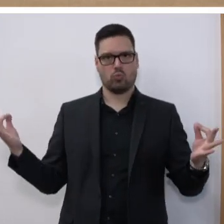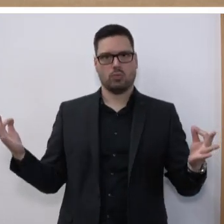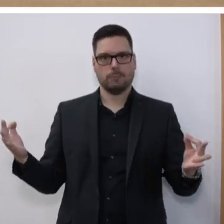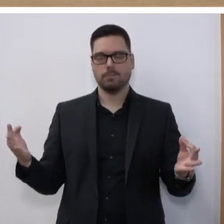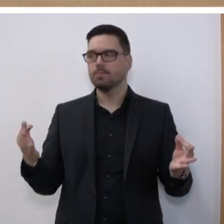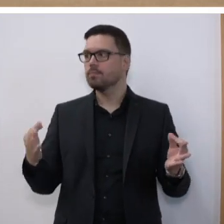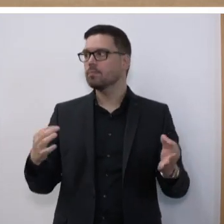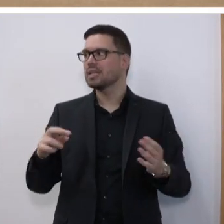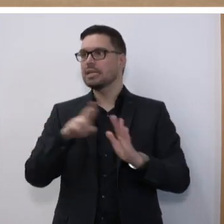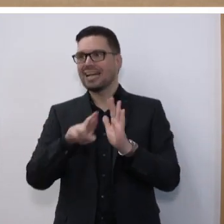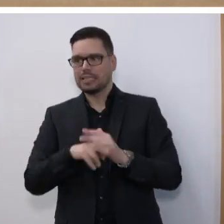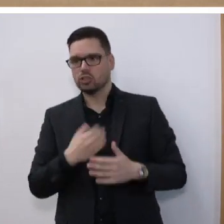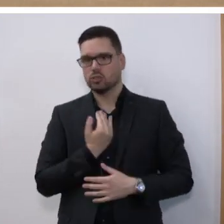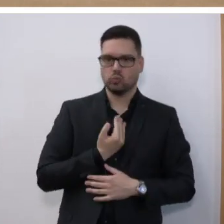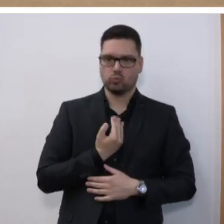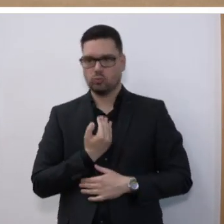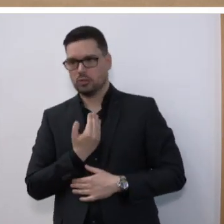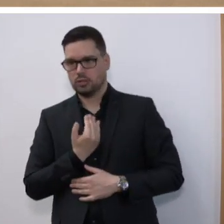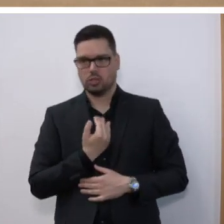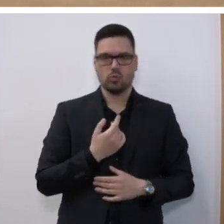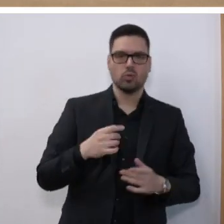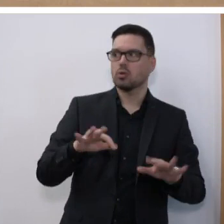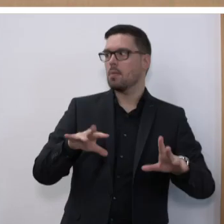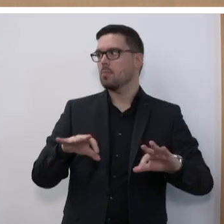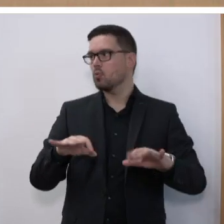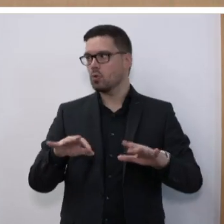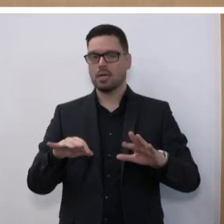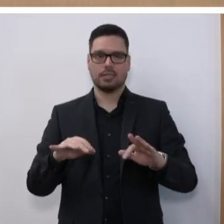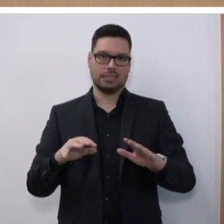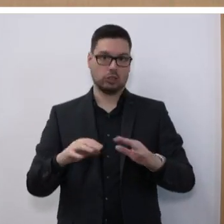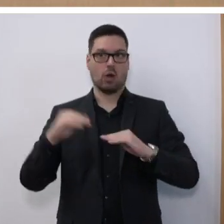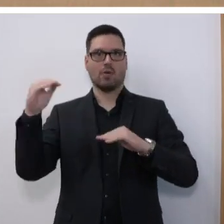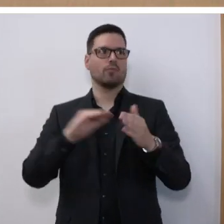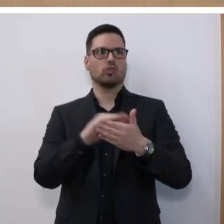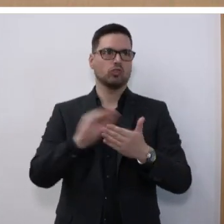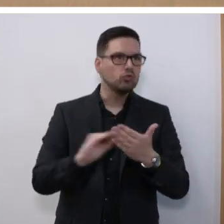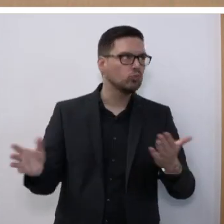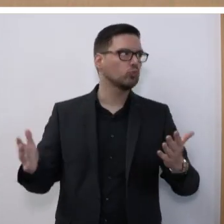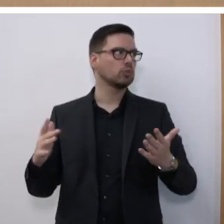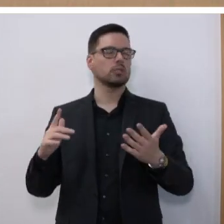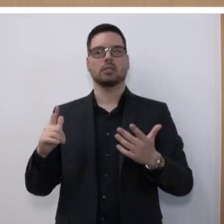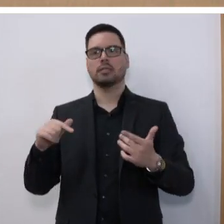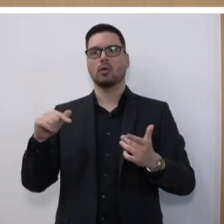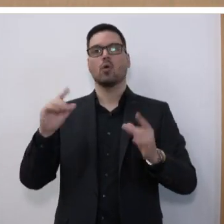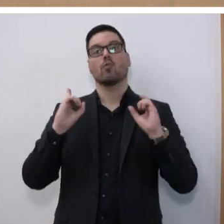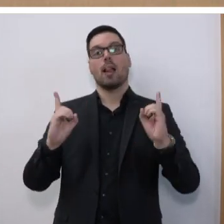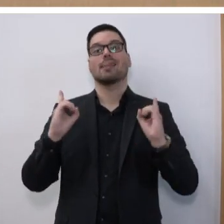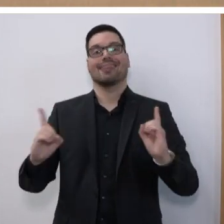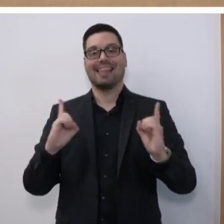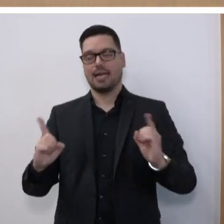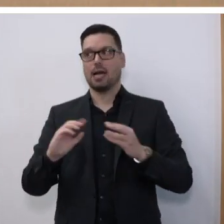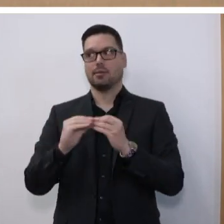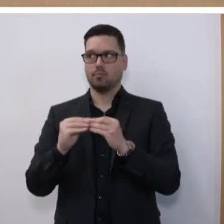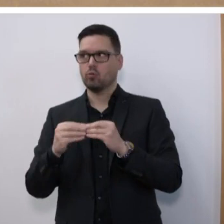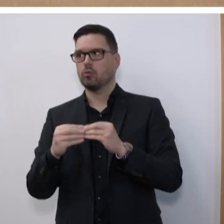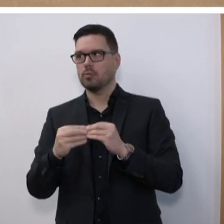zur Rechtsunsicherheit und auch zu unnötigem bürokratischem Aufwand für Schulen und insbesondere hier für Lehrerinnen und Lehrer führen